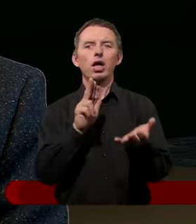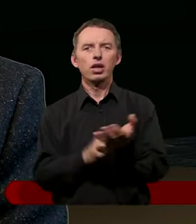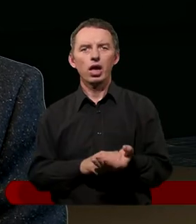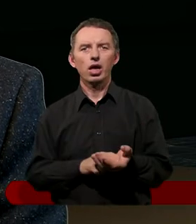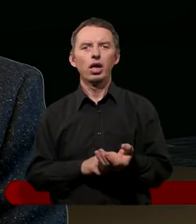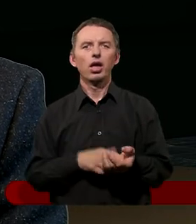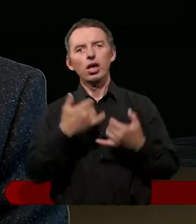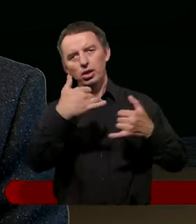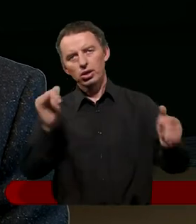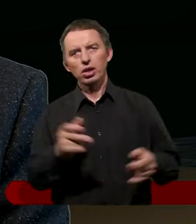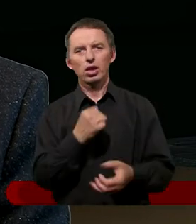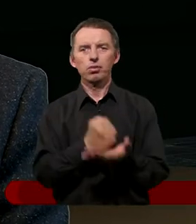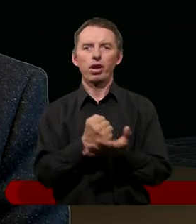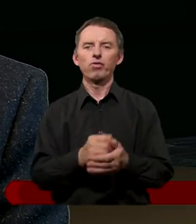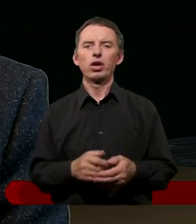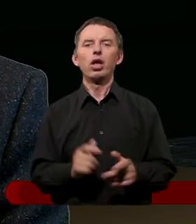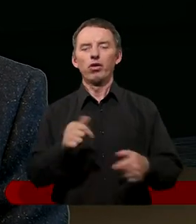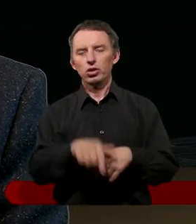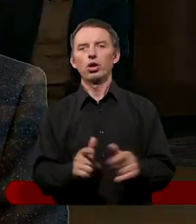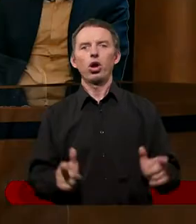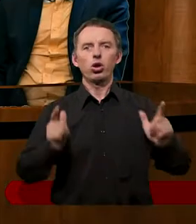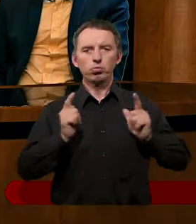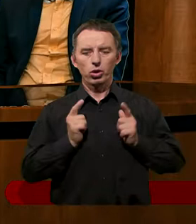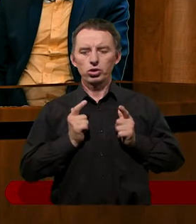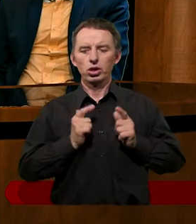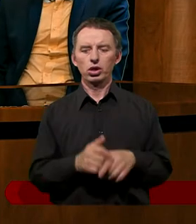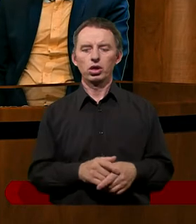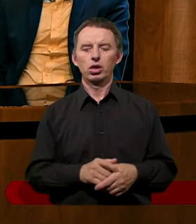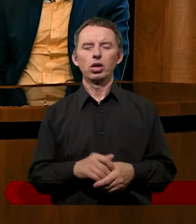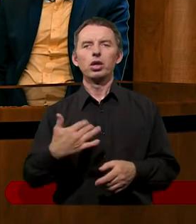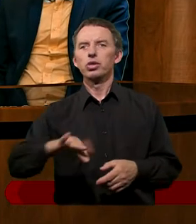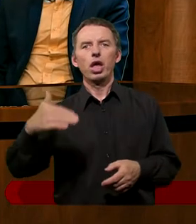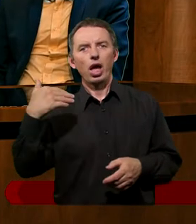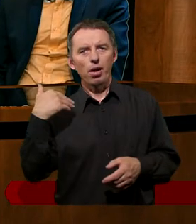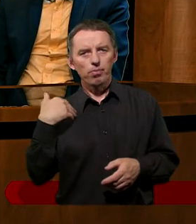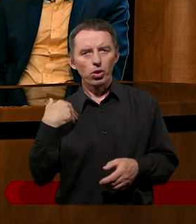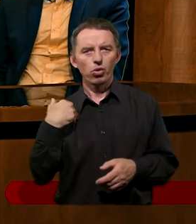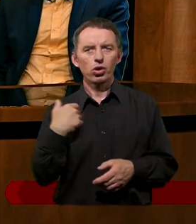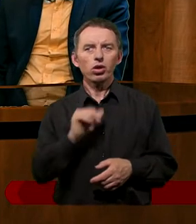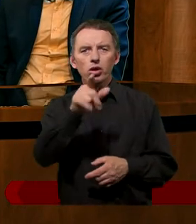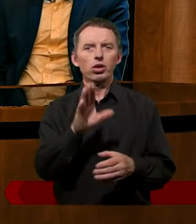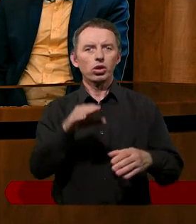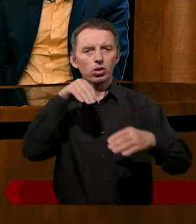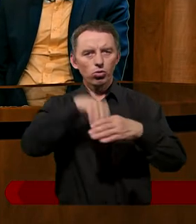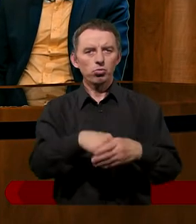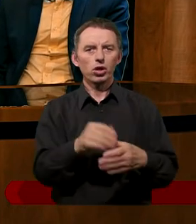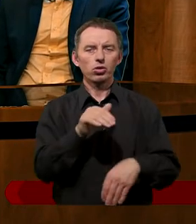wszystkie inne sprawy, a w sabat odpocznij. Literalnie było wszystko po ich stronie.